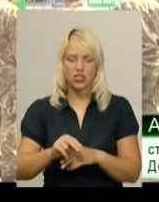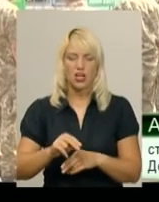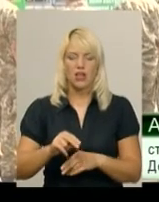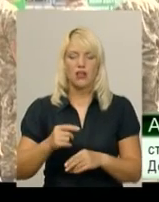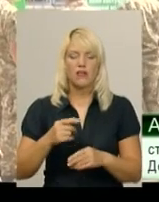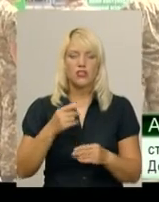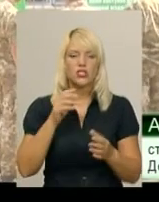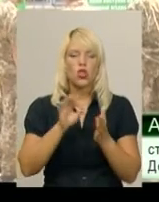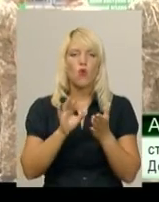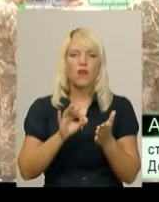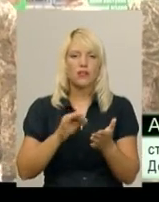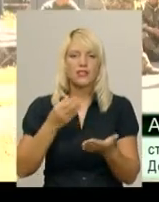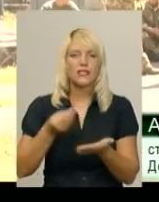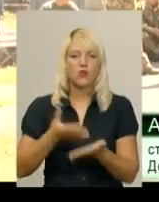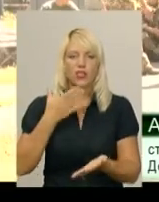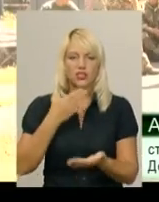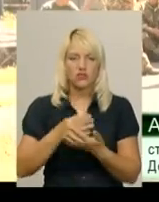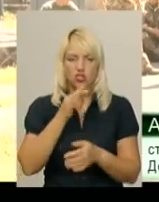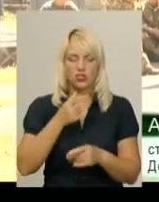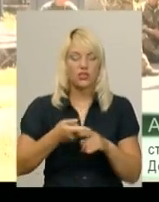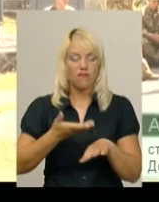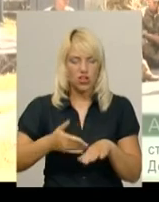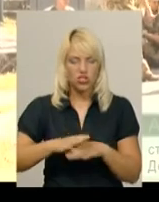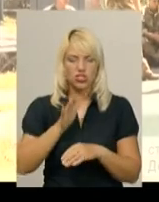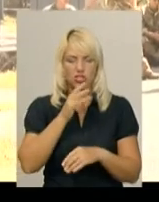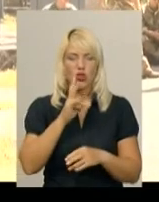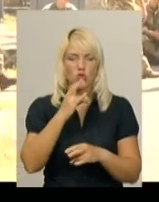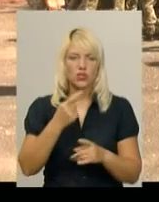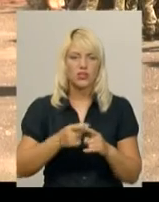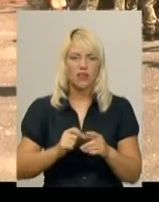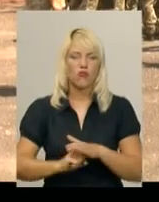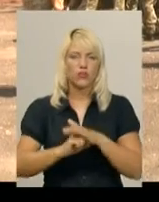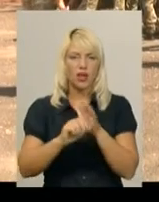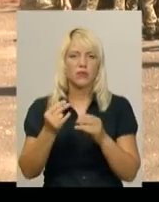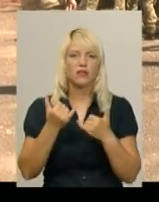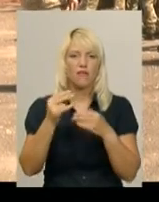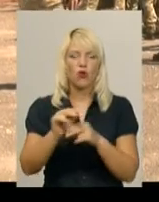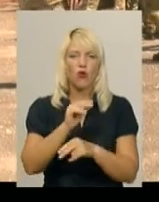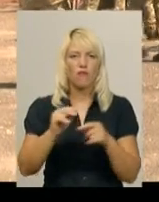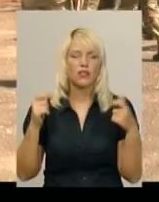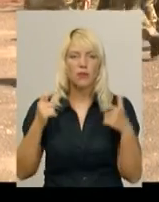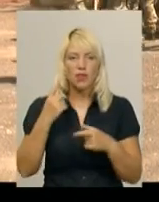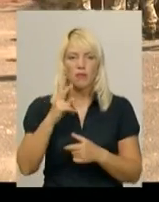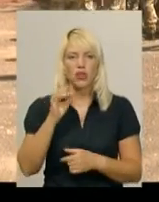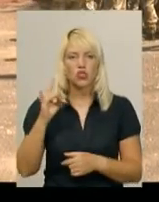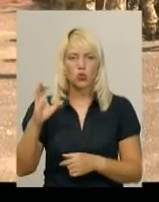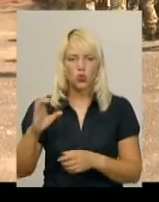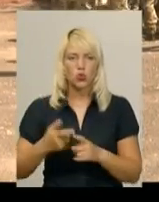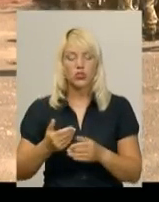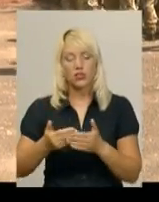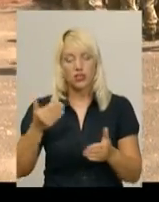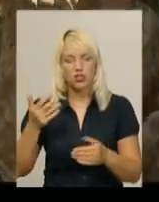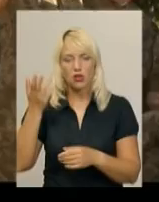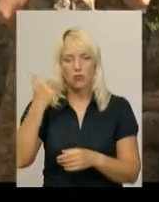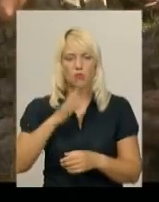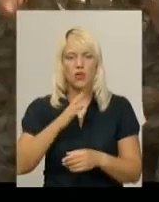Це важкий, складний період, але він потрібен. Це фундамент виховання офіцера-прикордонника. Першокурсник Андрій Голубцов до вступу в академії служив у